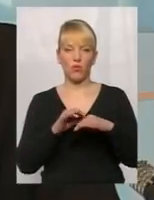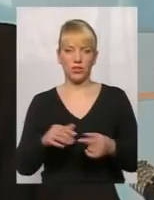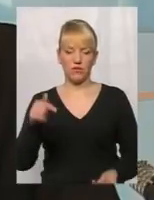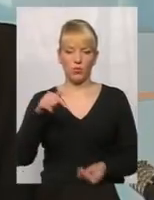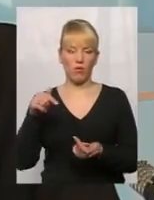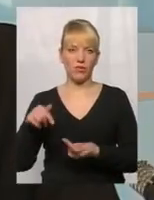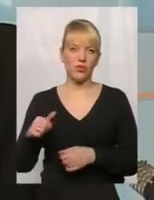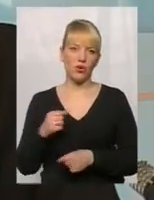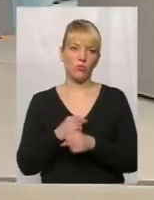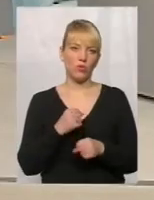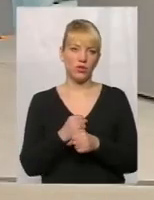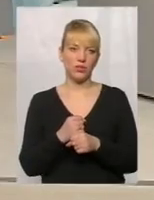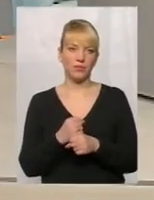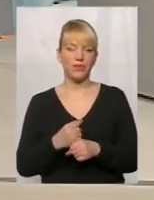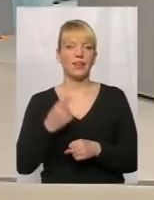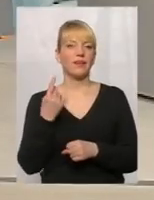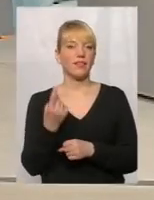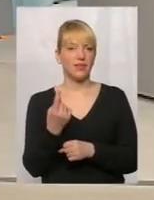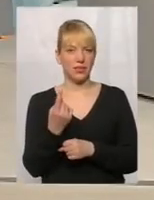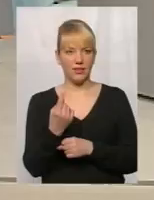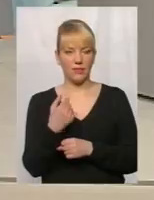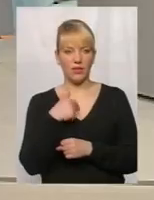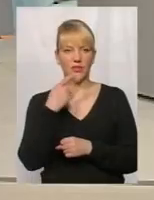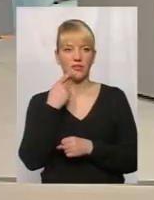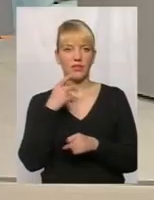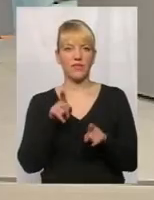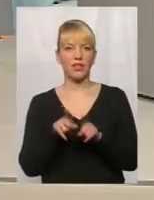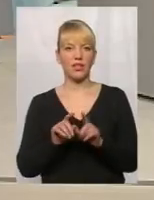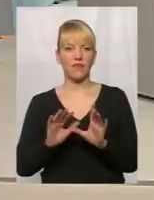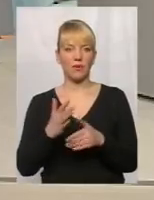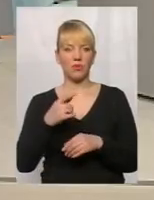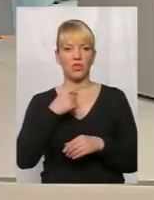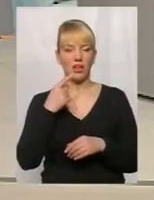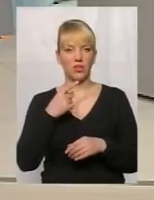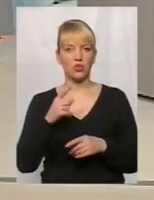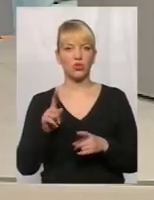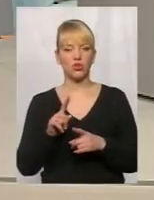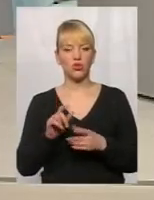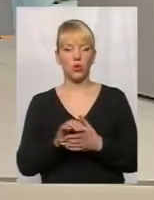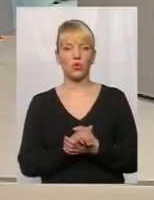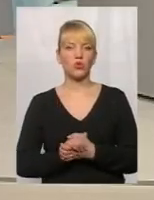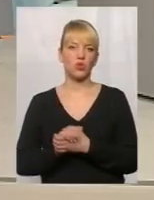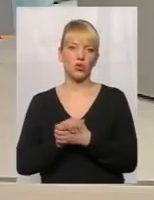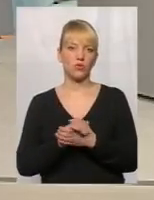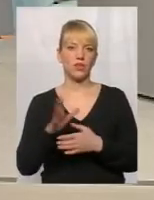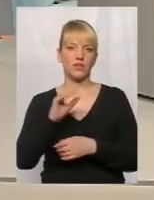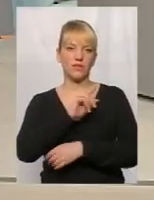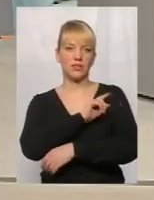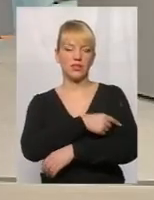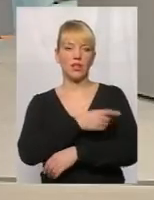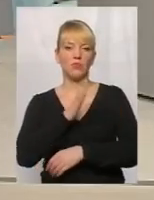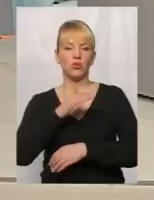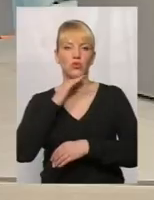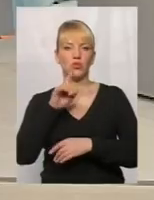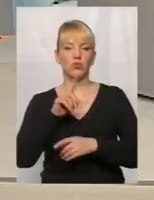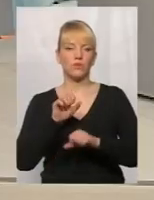роботи. Єдине, я завжди в таких випадках кажу, що консолідувати всі сили нам буде достатньо для того,